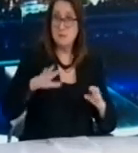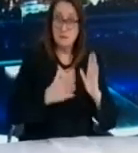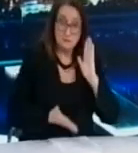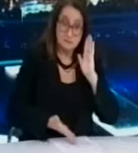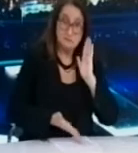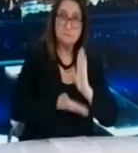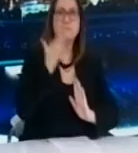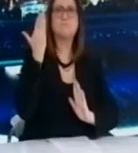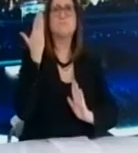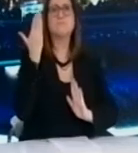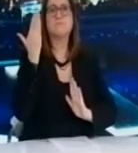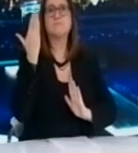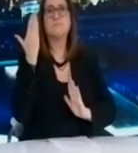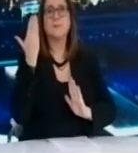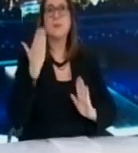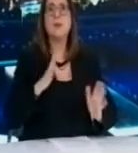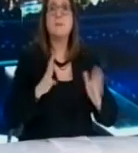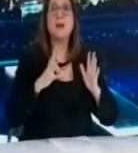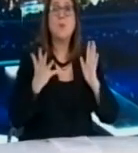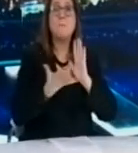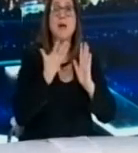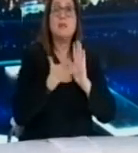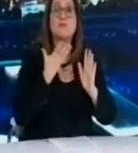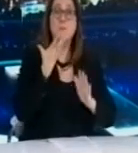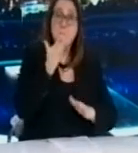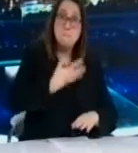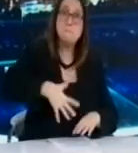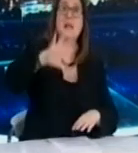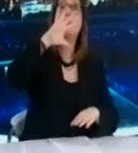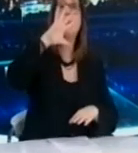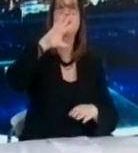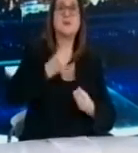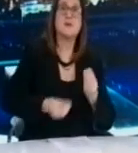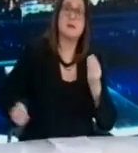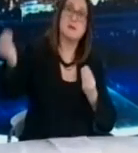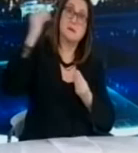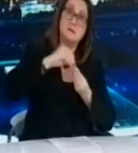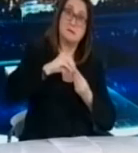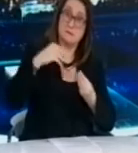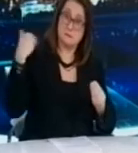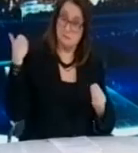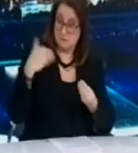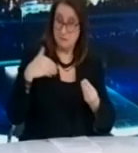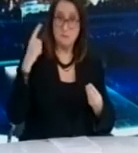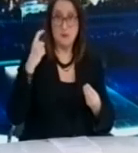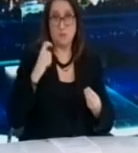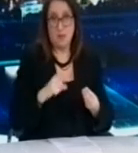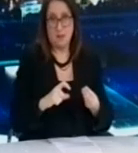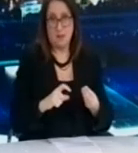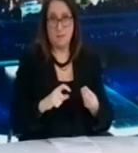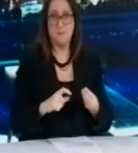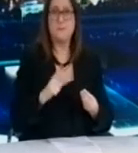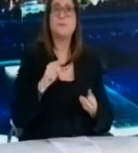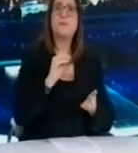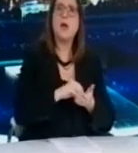με τα ενεργά κρούσματα να έχουν σχεδόν πενταπλασιαστεί την τελευταία εβδομάδα. Αυξητική τάση μικρότερης όμως κλίμακας παρατηρείται και